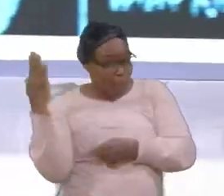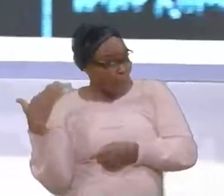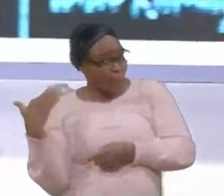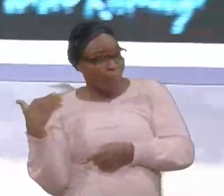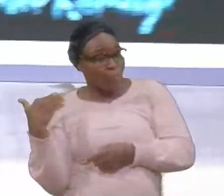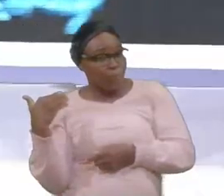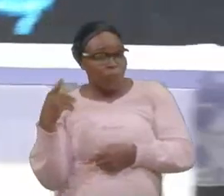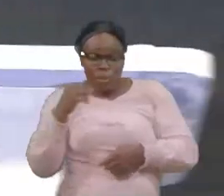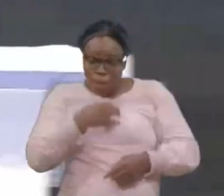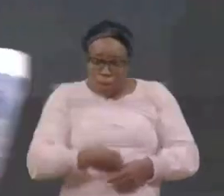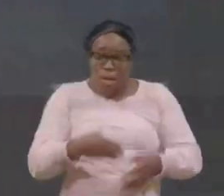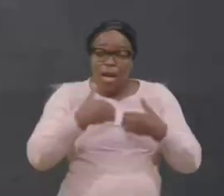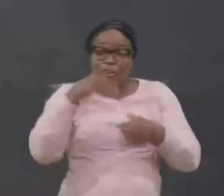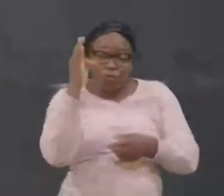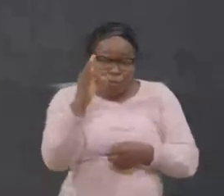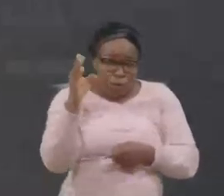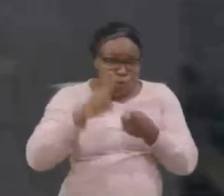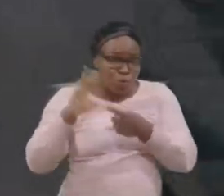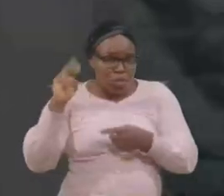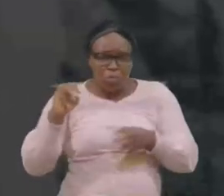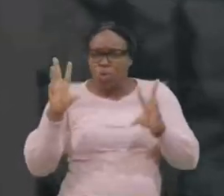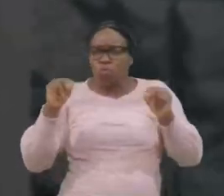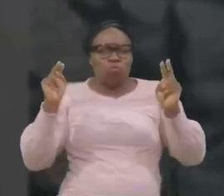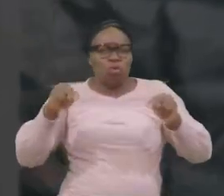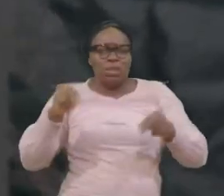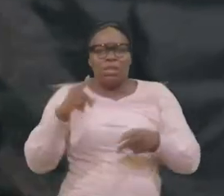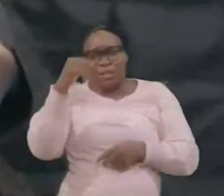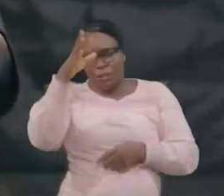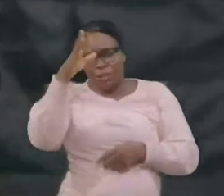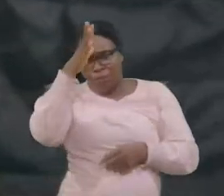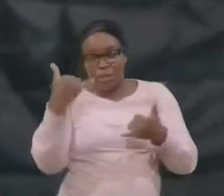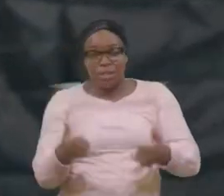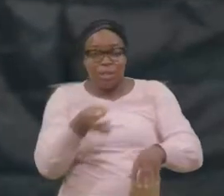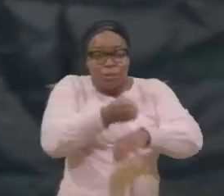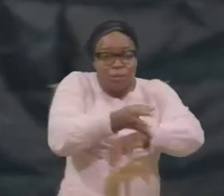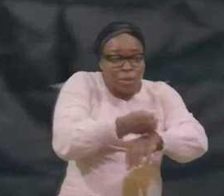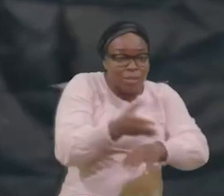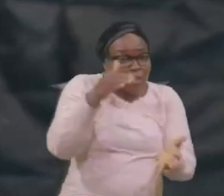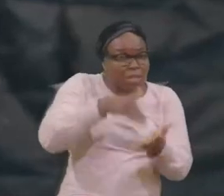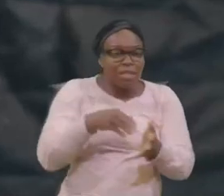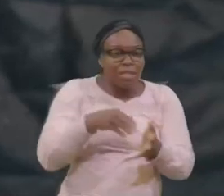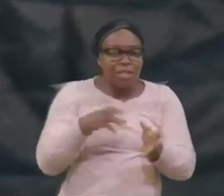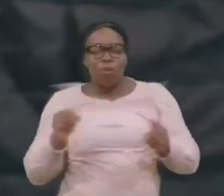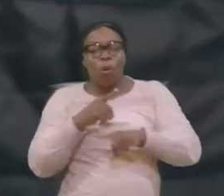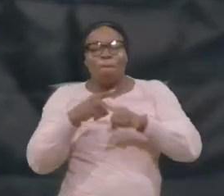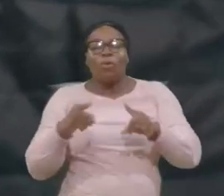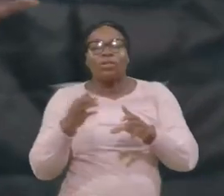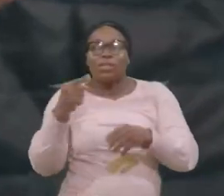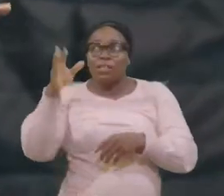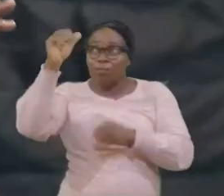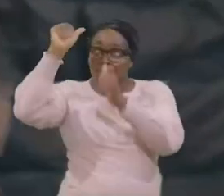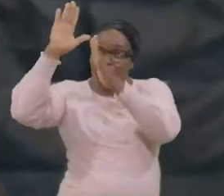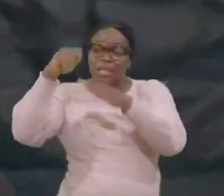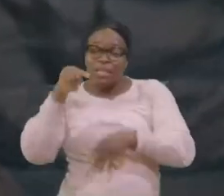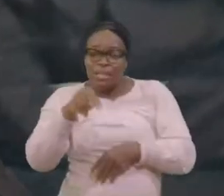parlé, Tout ce que le père offre maintenant, C'est la nouvelle vie, Les nouveaux